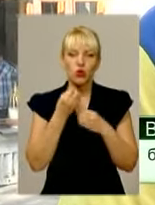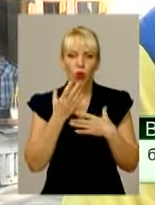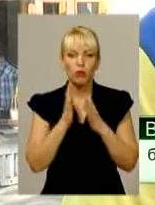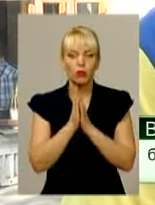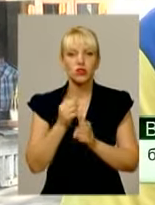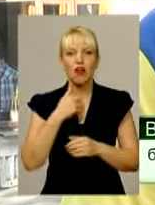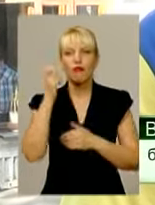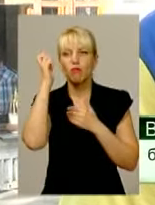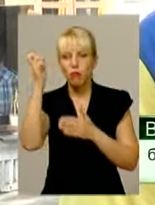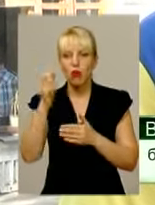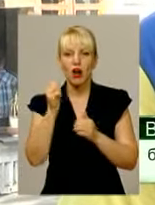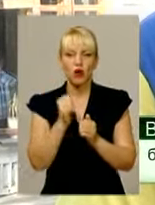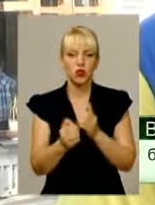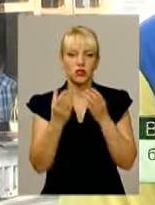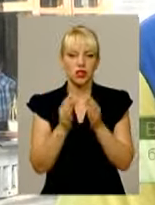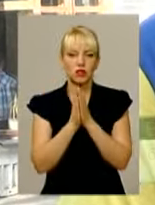Кожен день прошу в Бога.